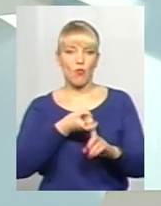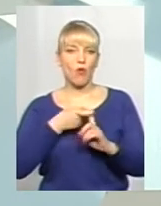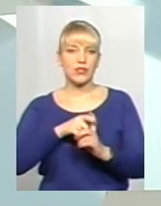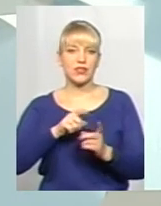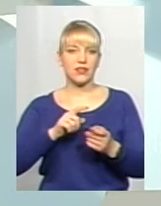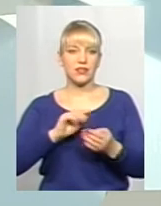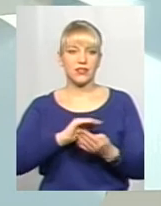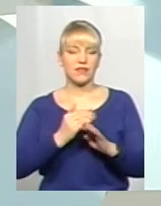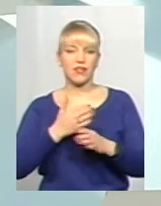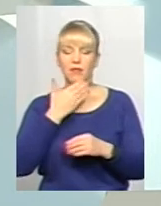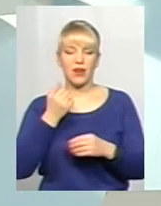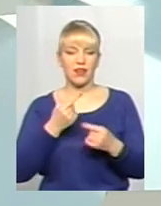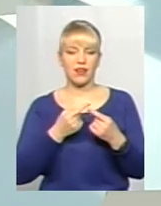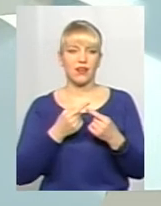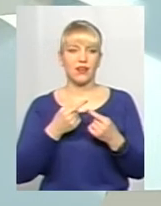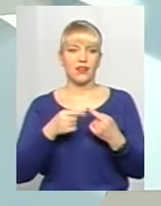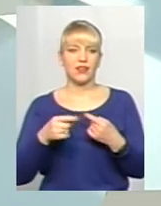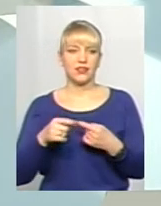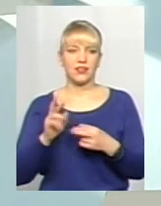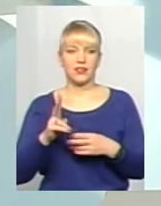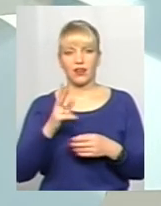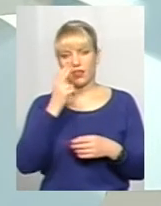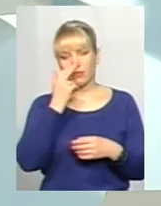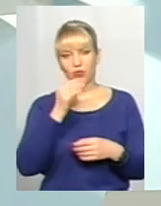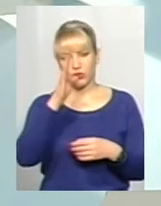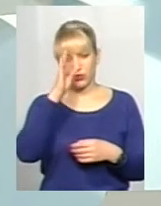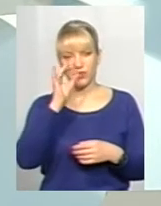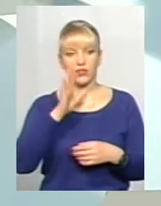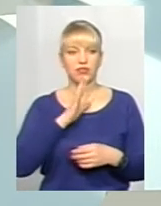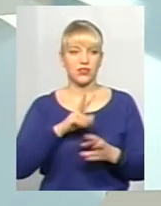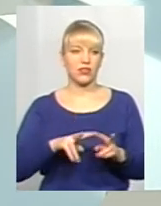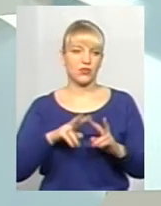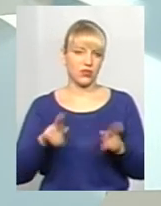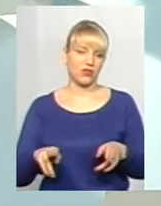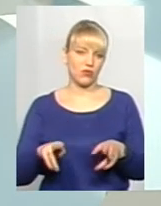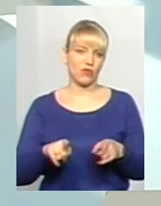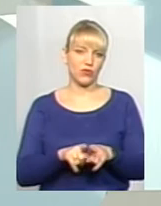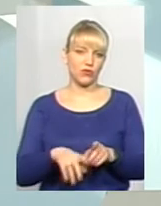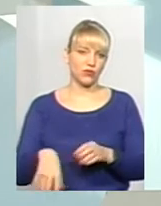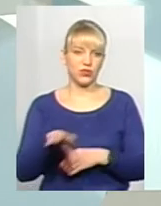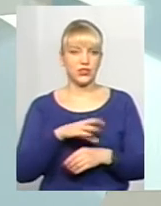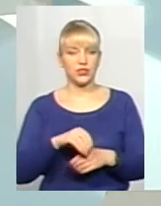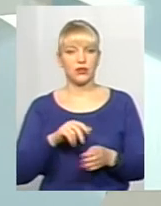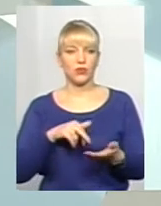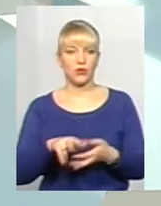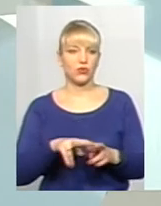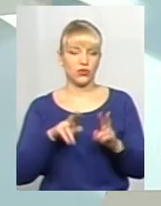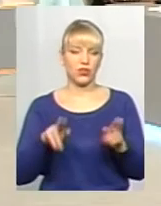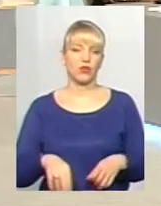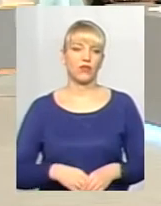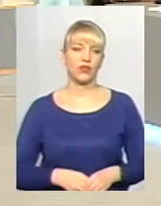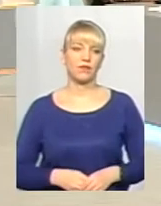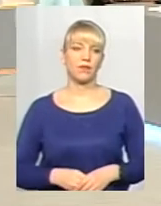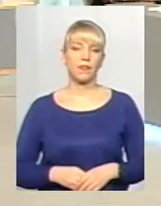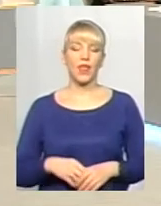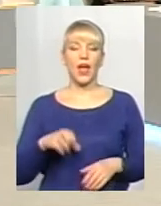як адаптуються чоловіки і жінки. В принципі, адаптація у всіх проходить одинаково. А